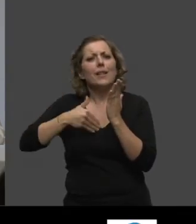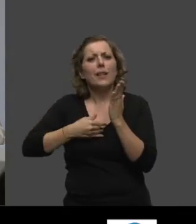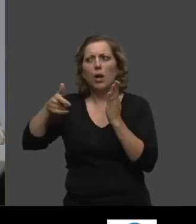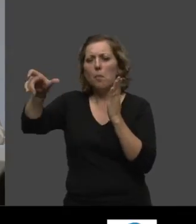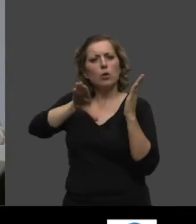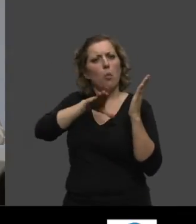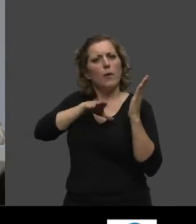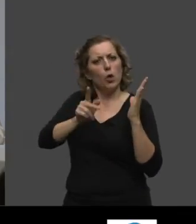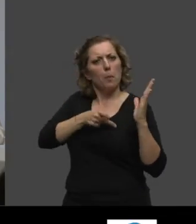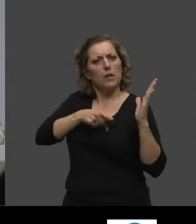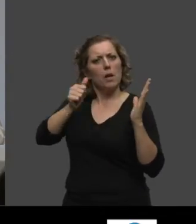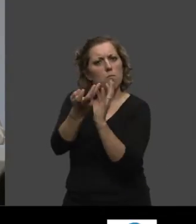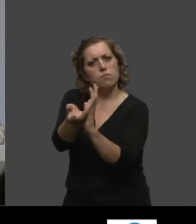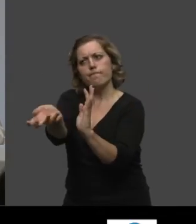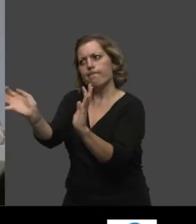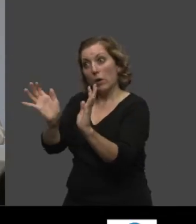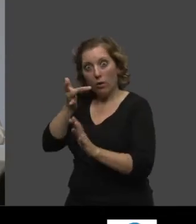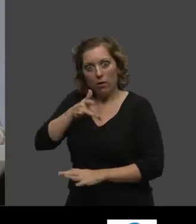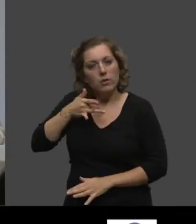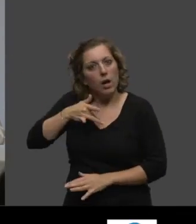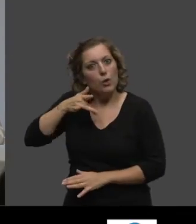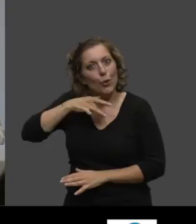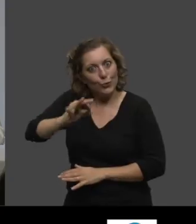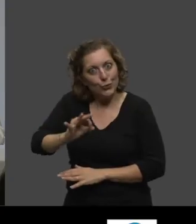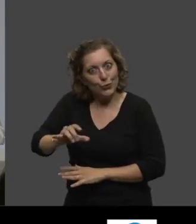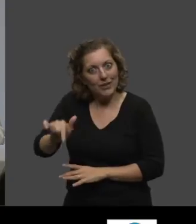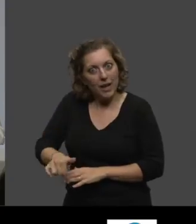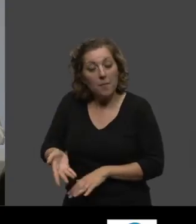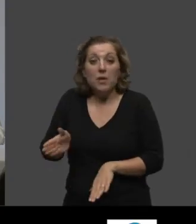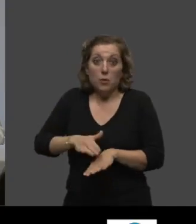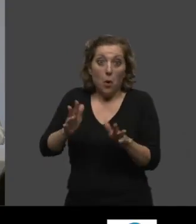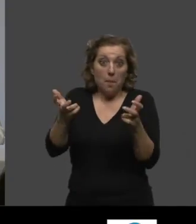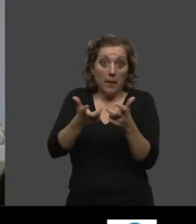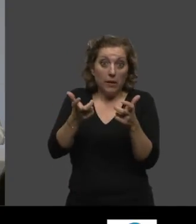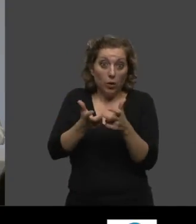professeurs de médecine. C'était quand même très, très intéressant. Mais j'ai vu, par exemple,